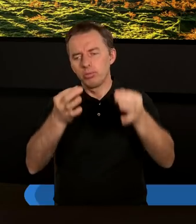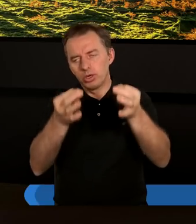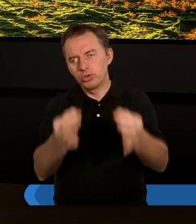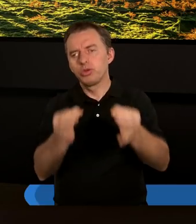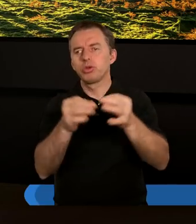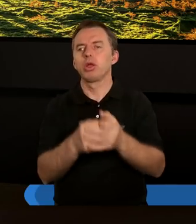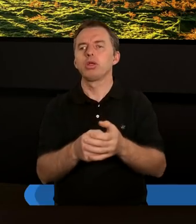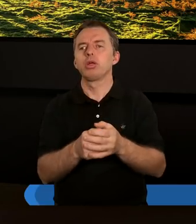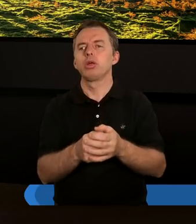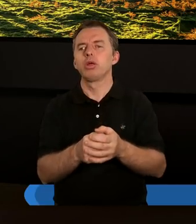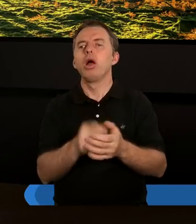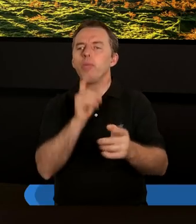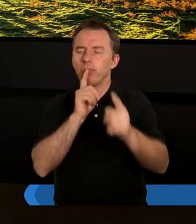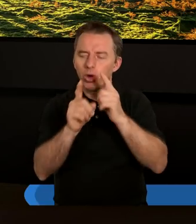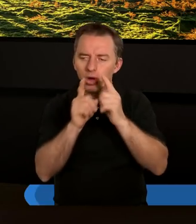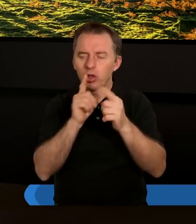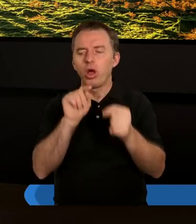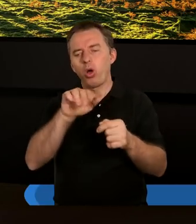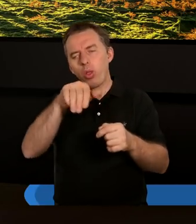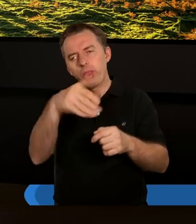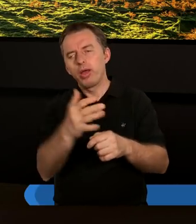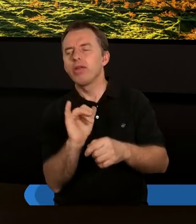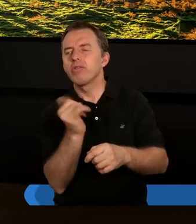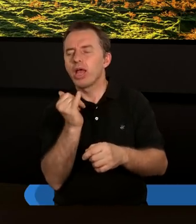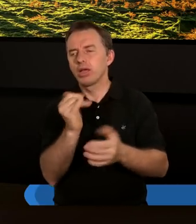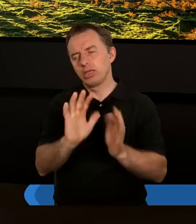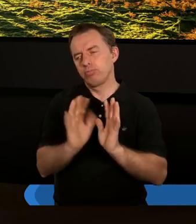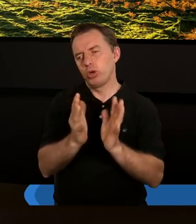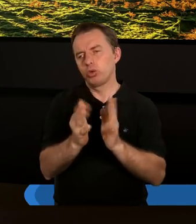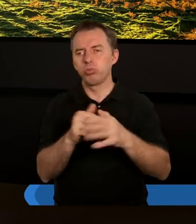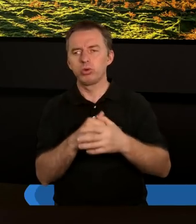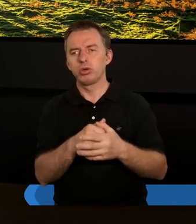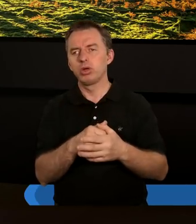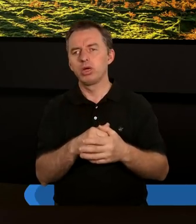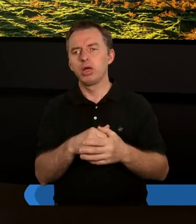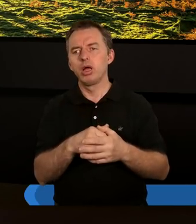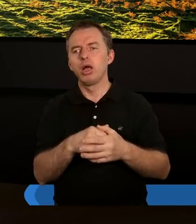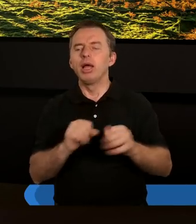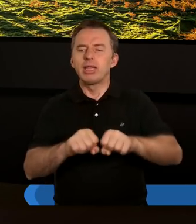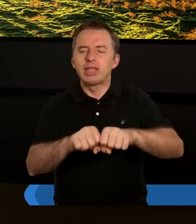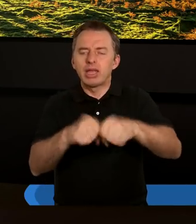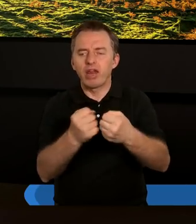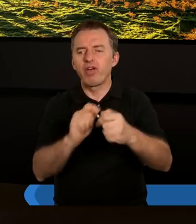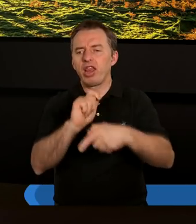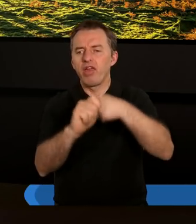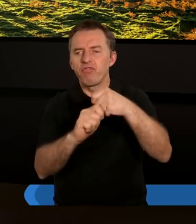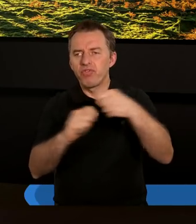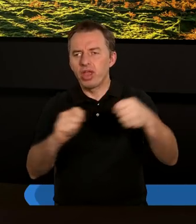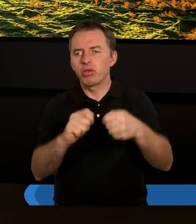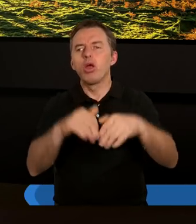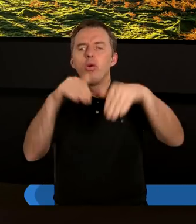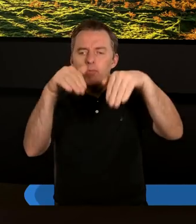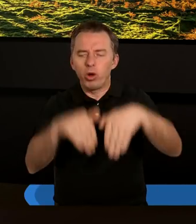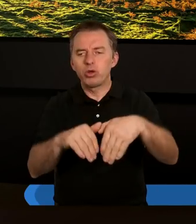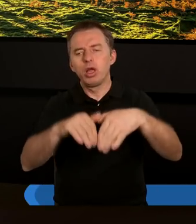porozmawiać o tym, w jaki sposób te zerwane więzi znów